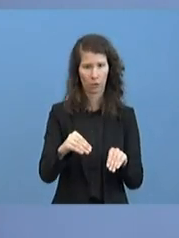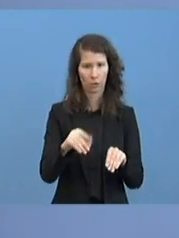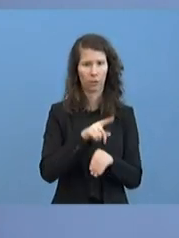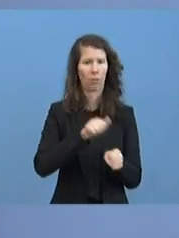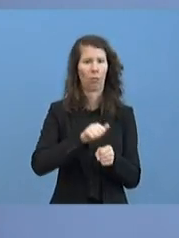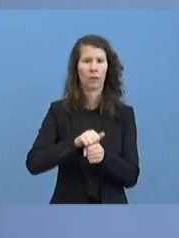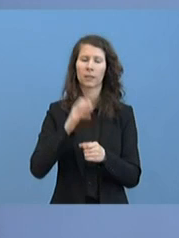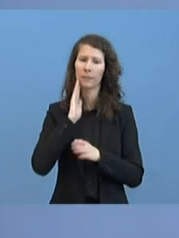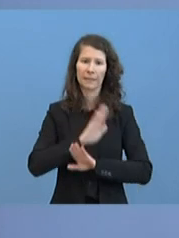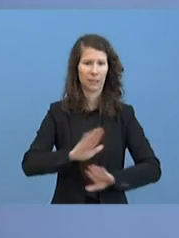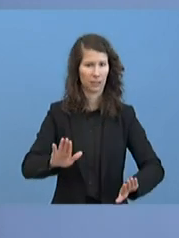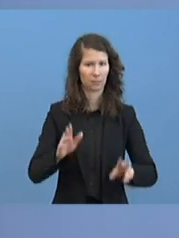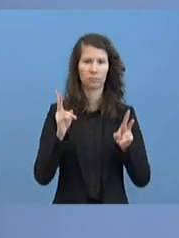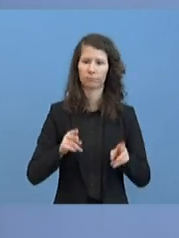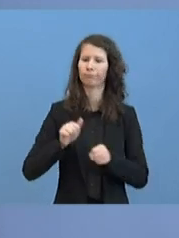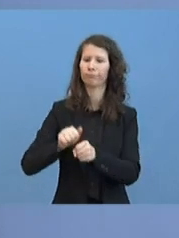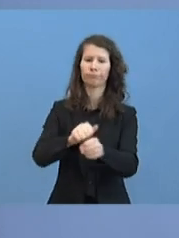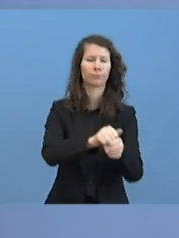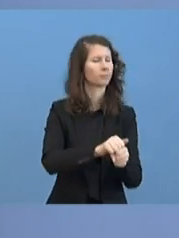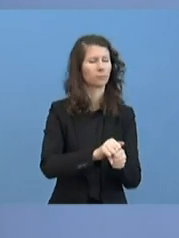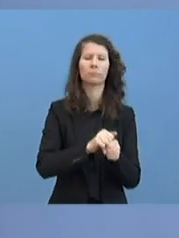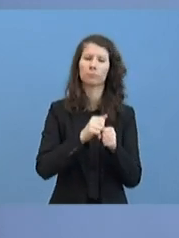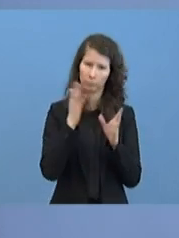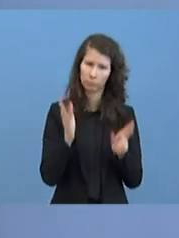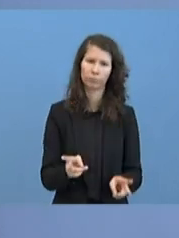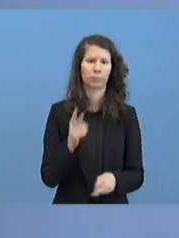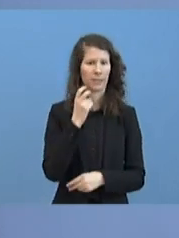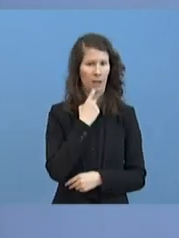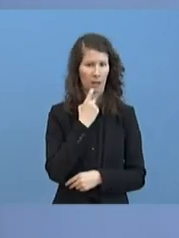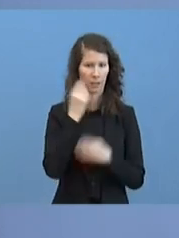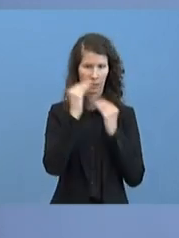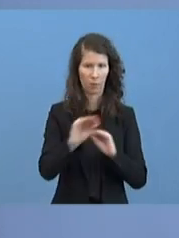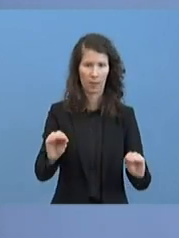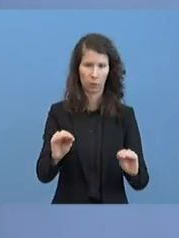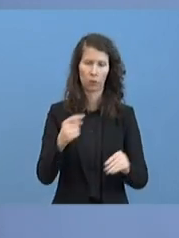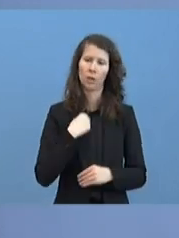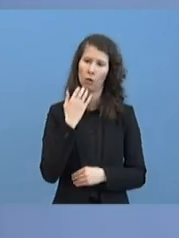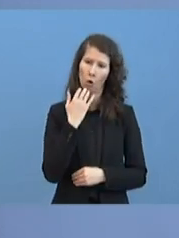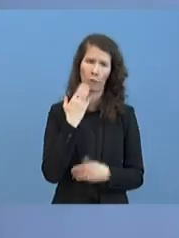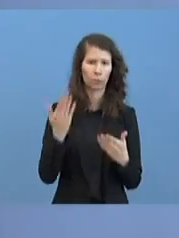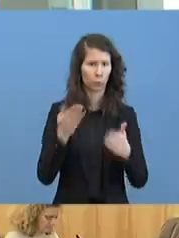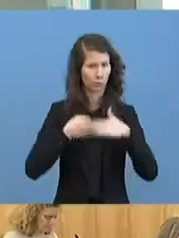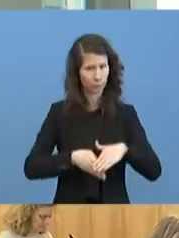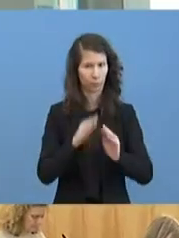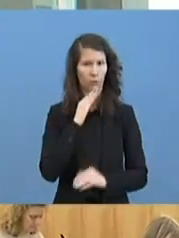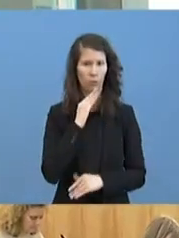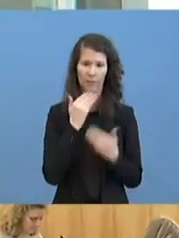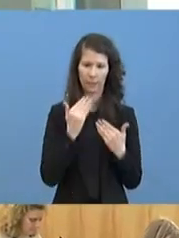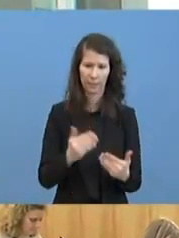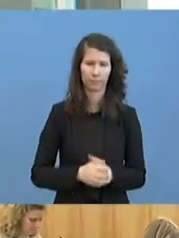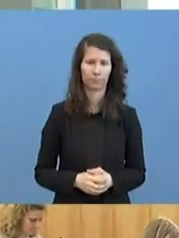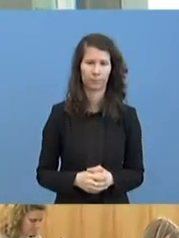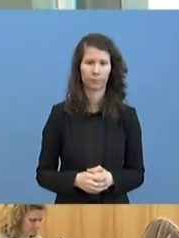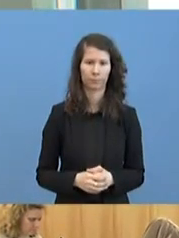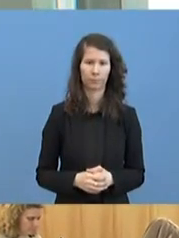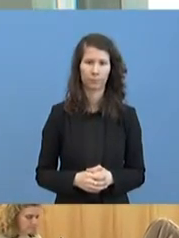sachgerecht zu gestalten. Und ich hoffe, damit hier einen Beitrag geleistet zu haben. Vielen Dank. Dazu vielleicht eine